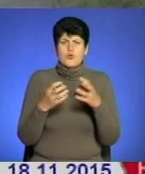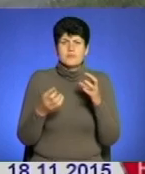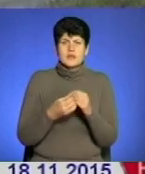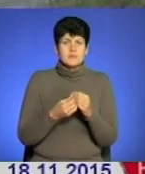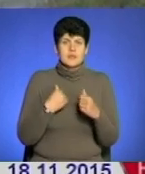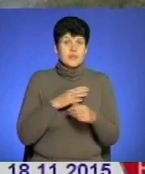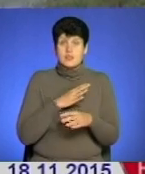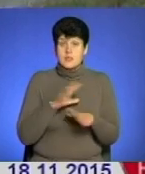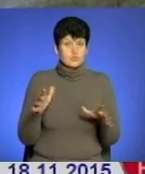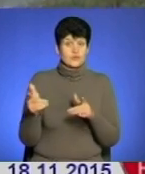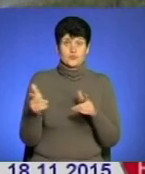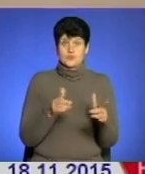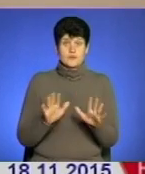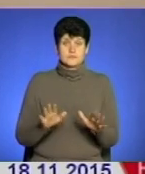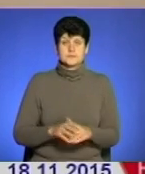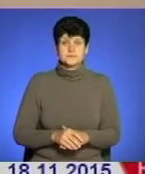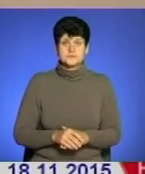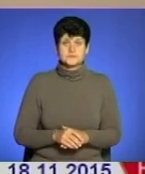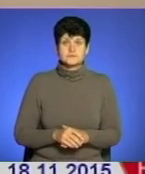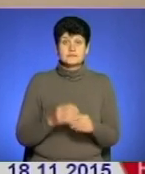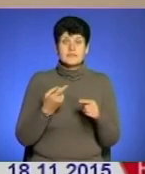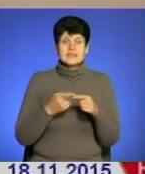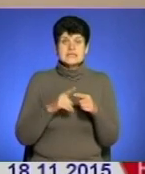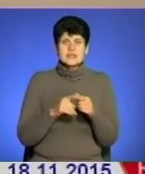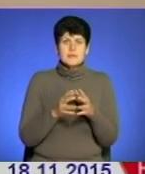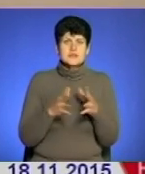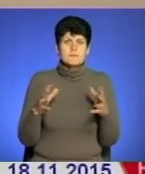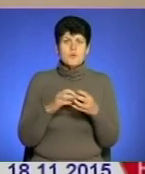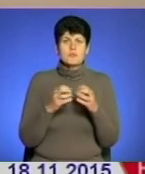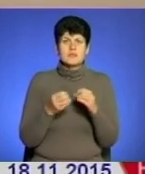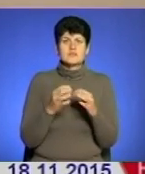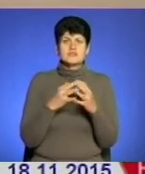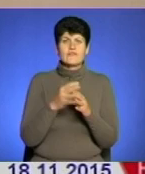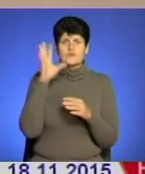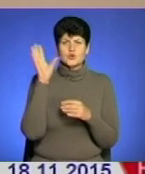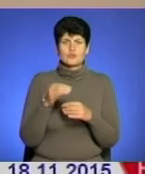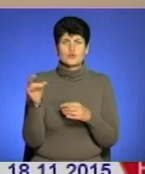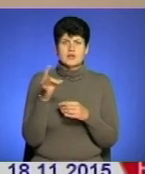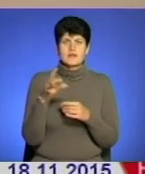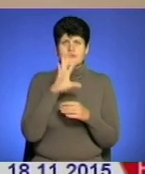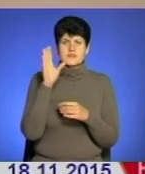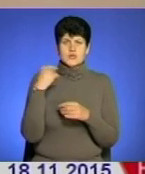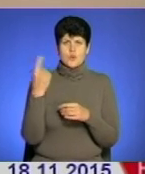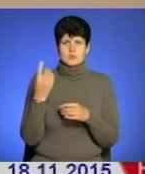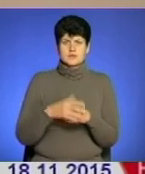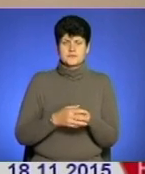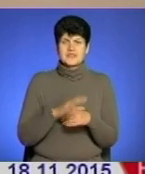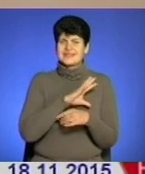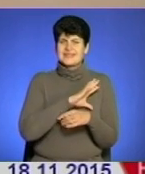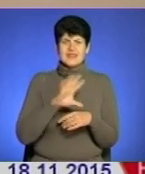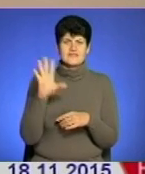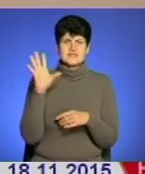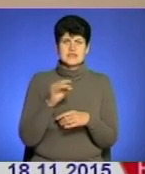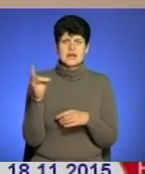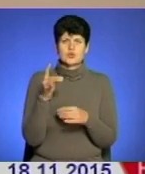не був готовий. Це, мабуть, найпроблемніше селище в цілому районі, мабуть, в цілій області. Не всі районні